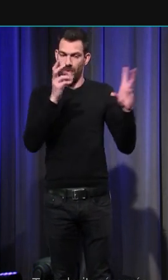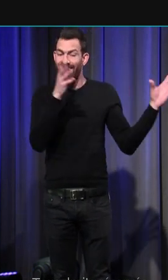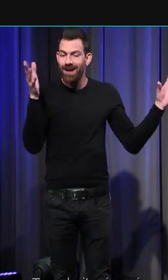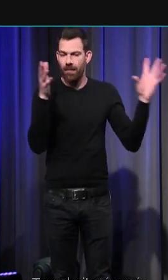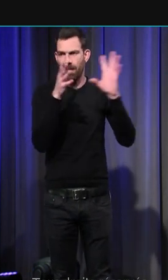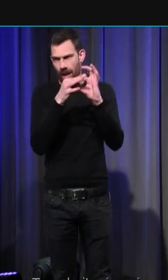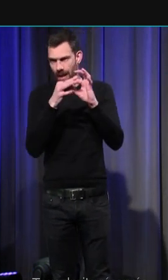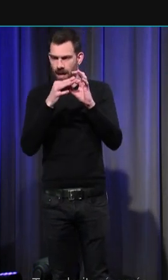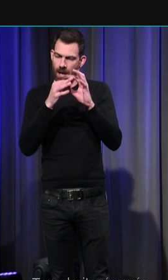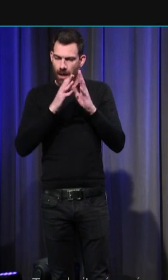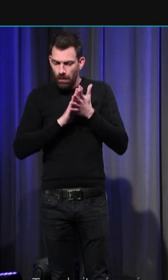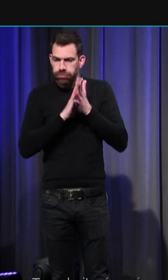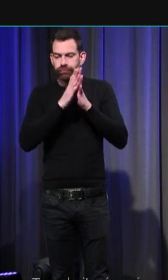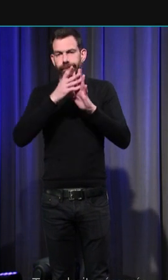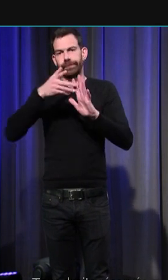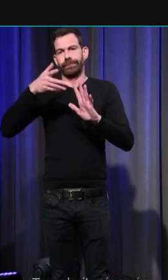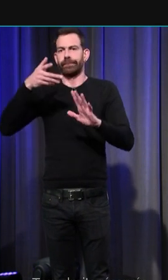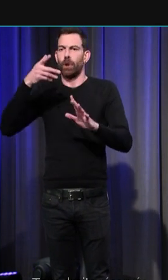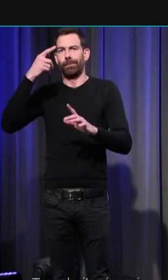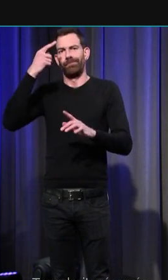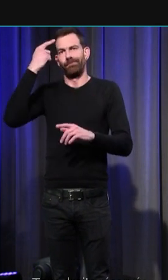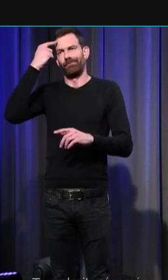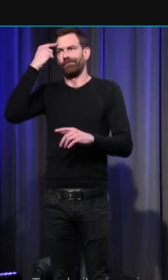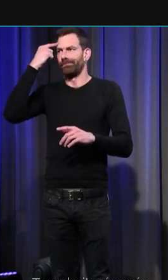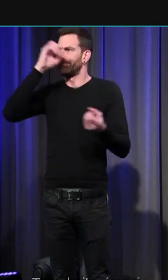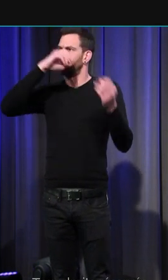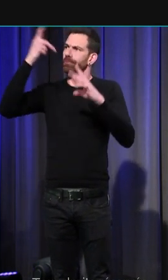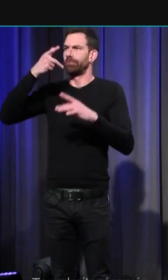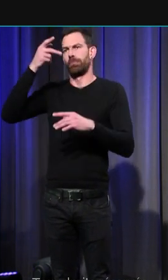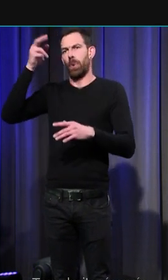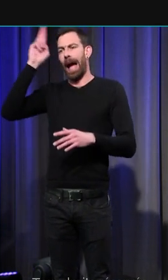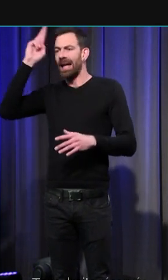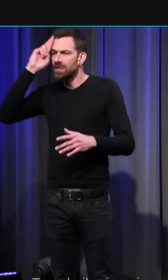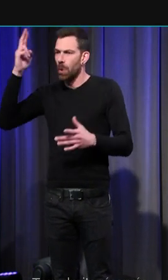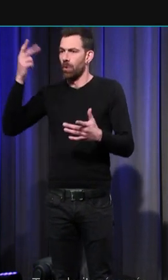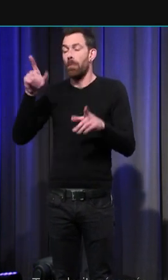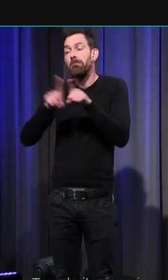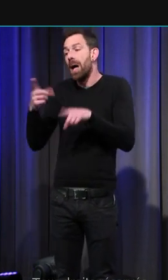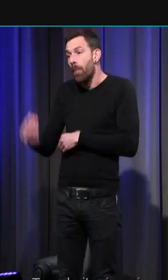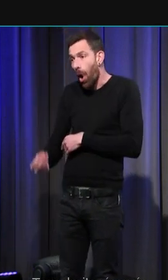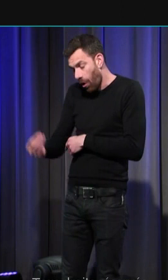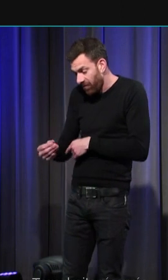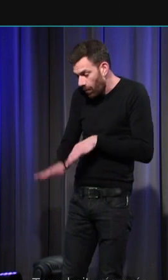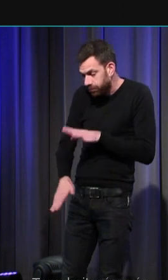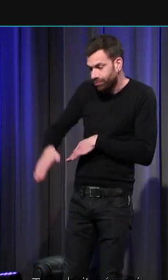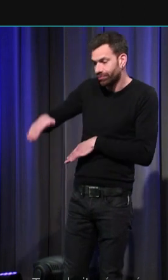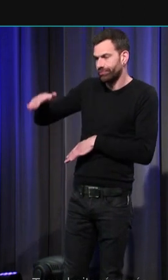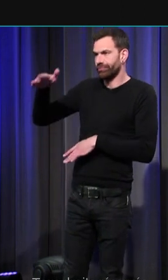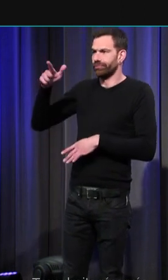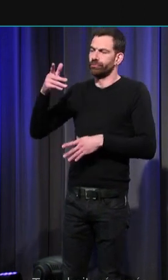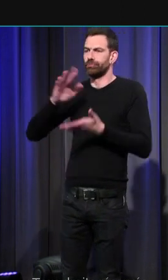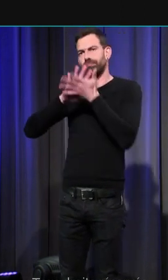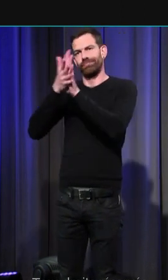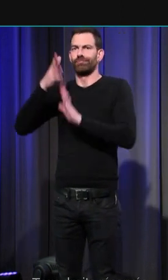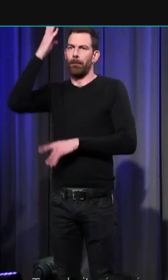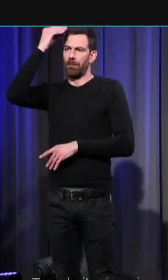de rationalisation du petit enfant qui acquiert progressivement la raison, le langage articulé, une forme de logique.